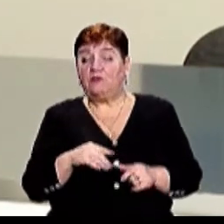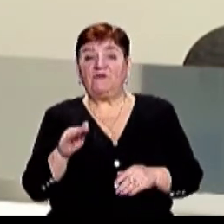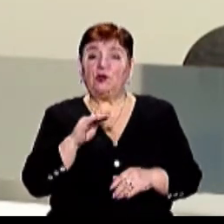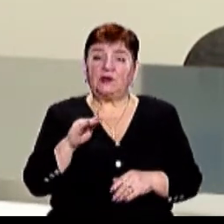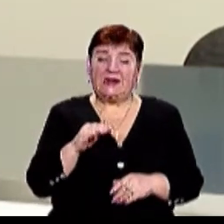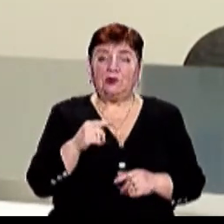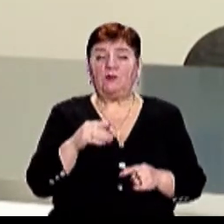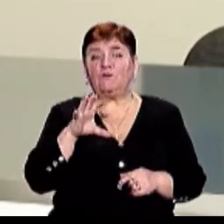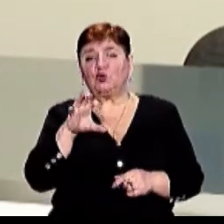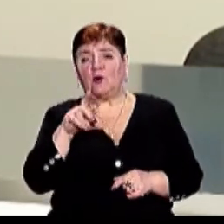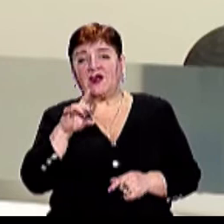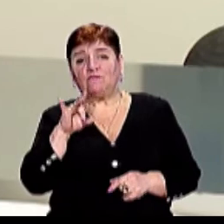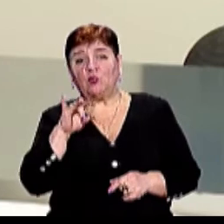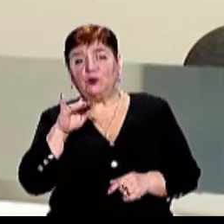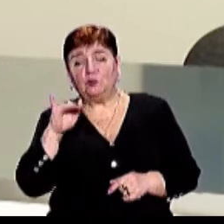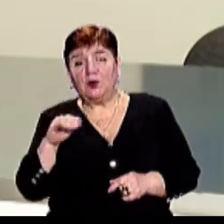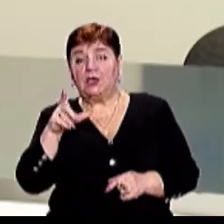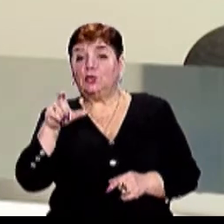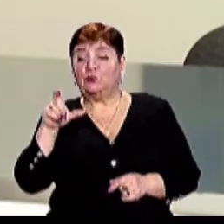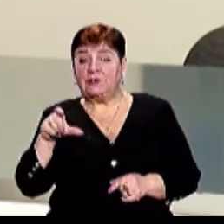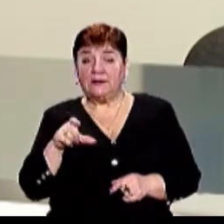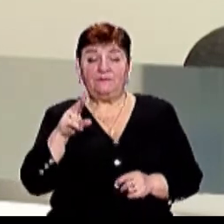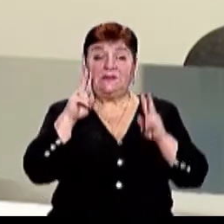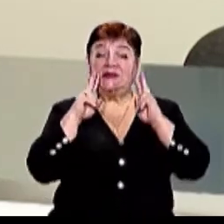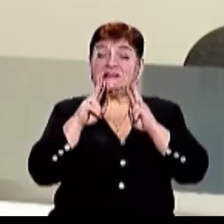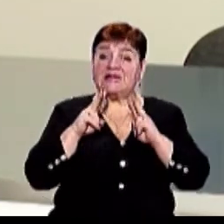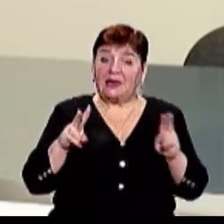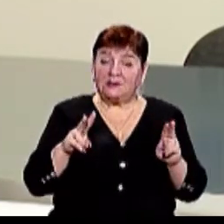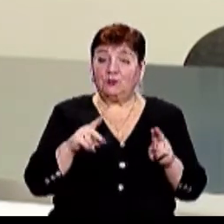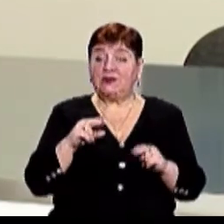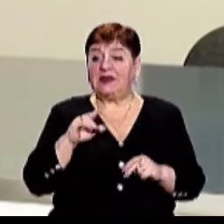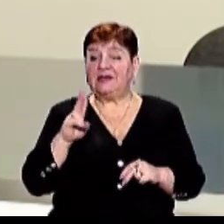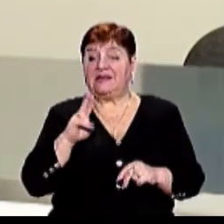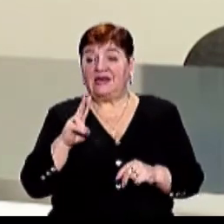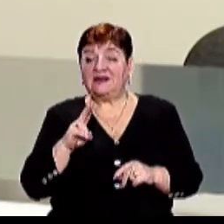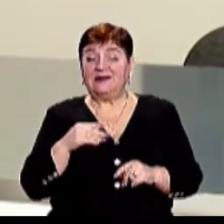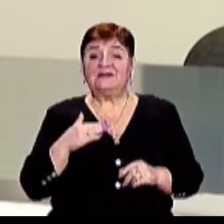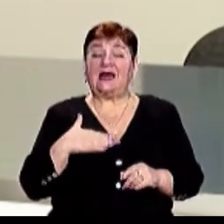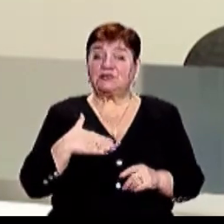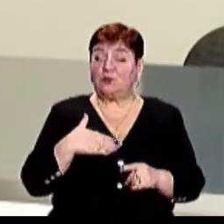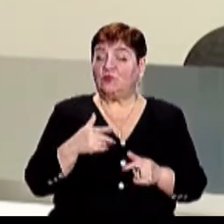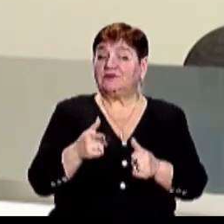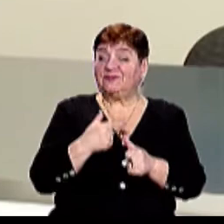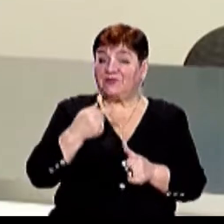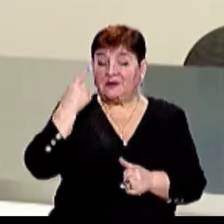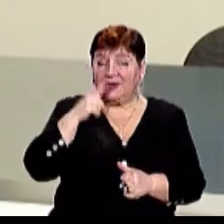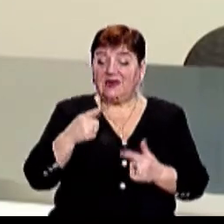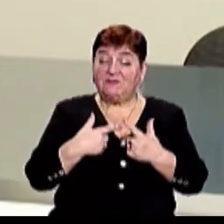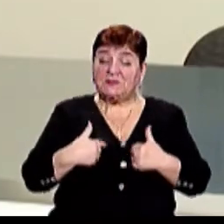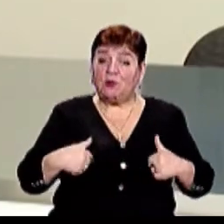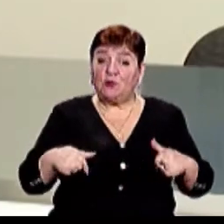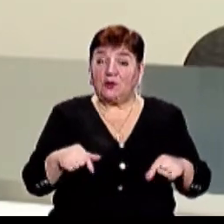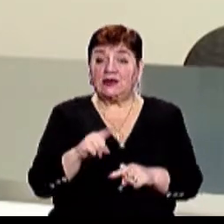філологіною, фотографкою То люди навіть не знатимуть, не мовознавці, люди не з мовознавчого кола, люди не з феміністичного